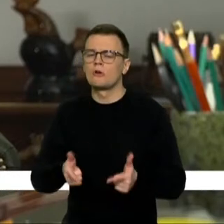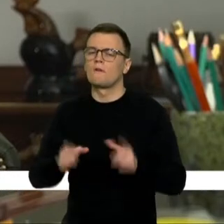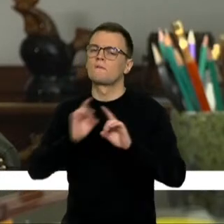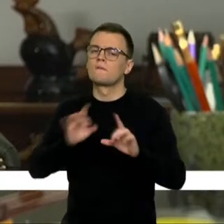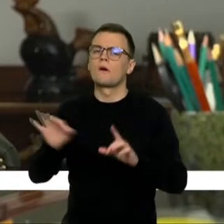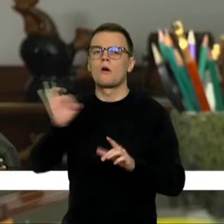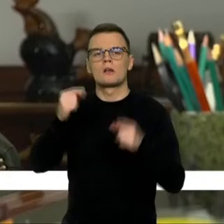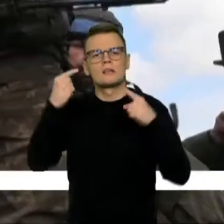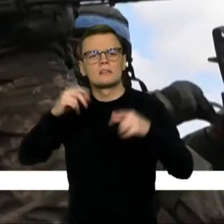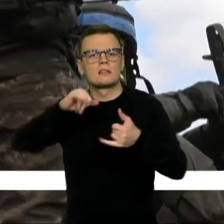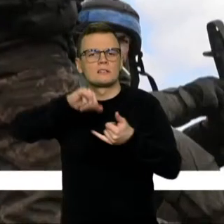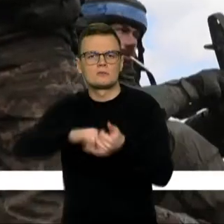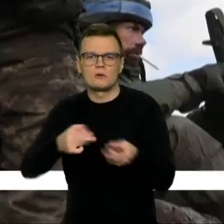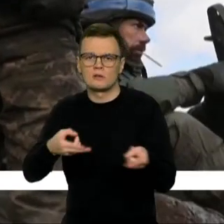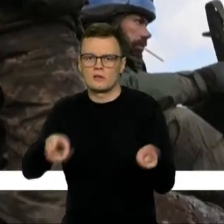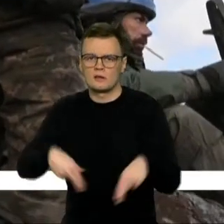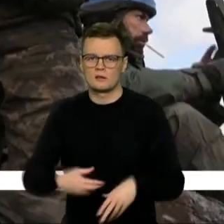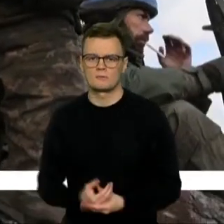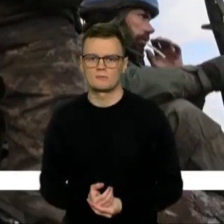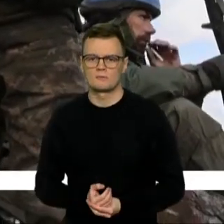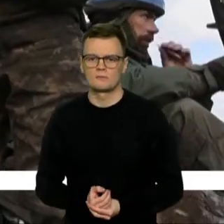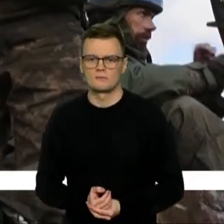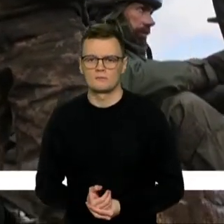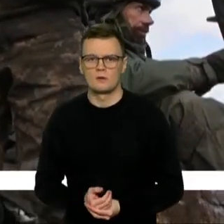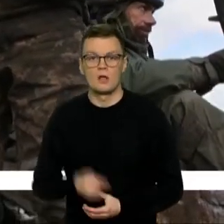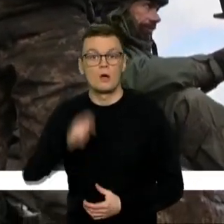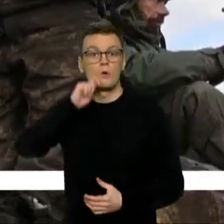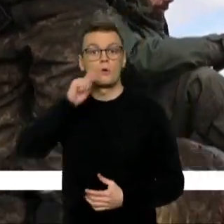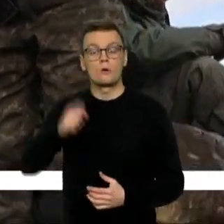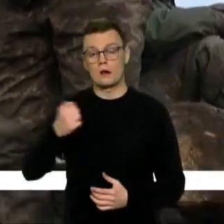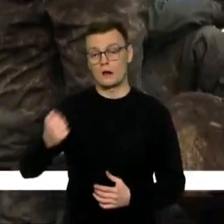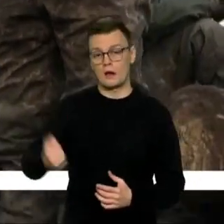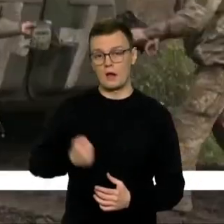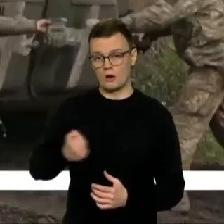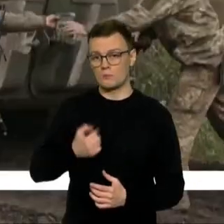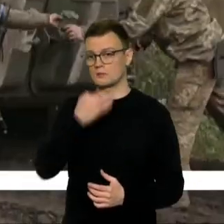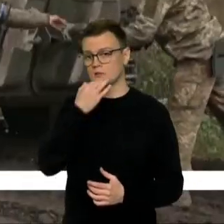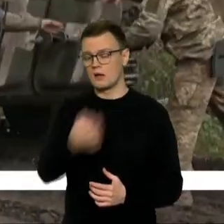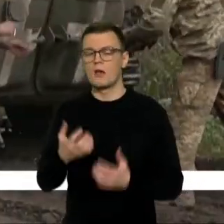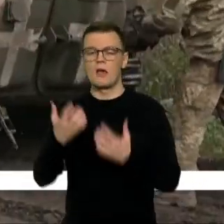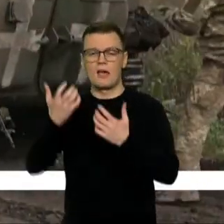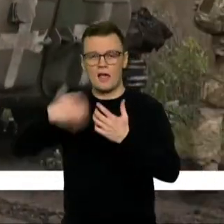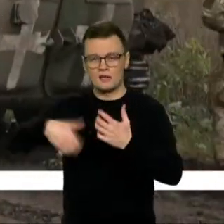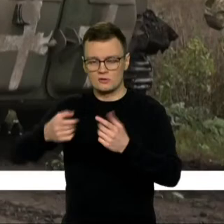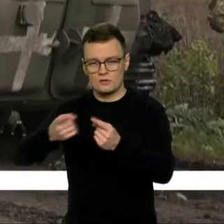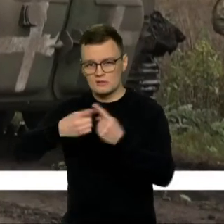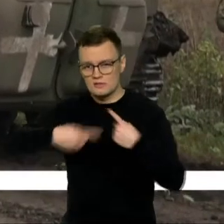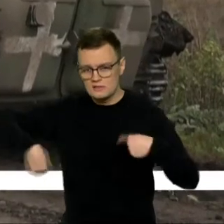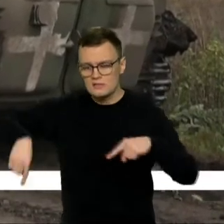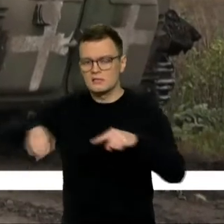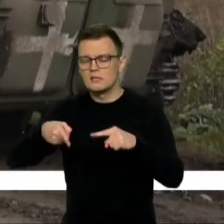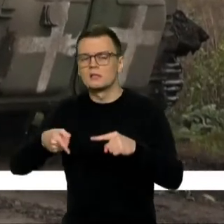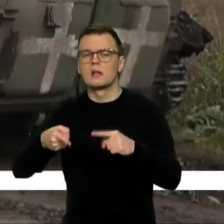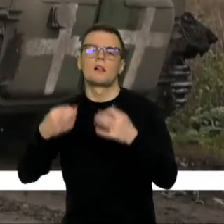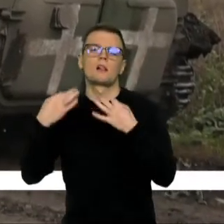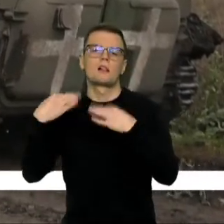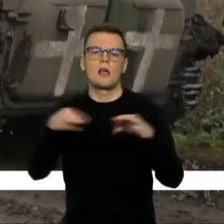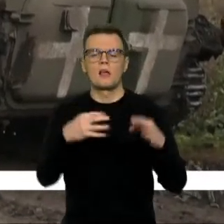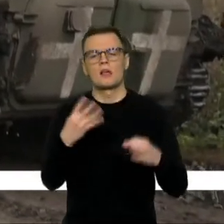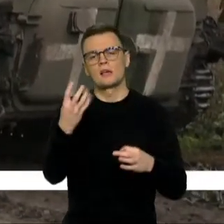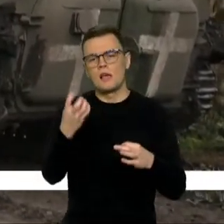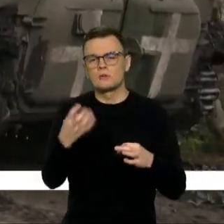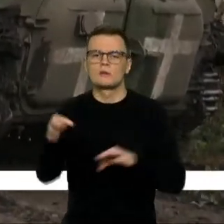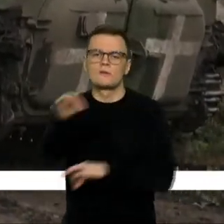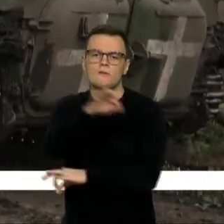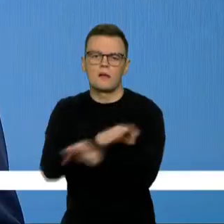istoriją. Pasako Ukrainos kariuomenės Hersonos rytije per mažiauniai savaitę išvaduota 400 kvadratinių kilometrų